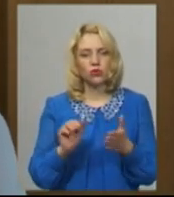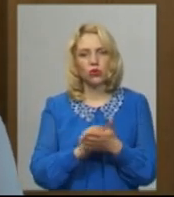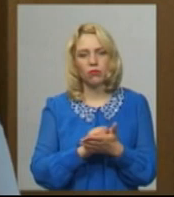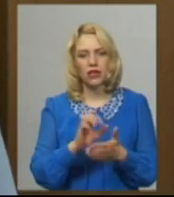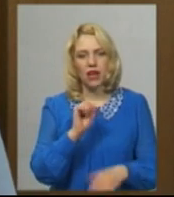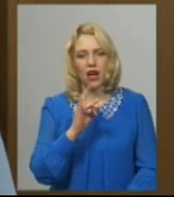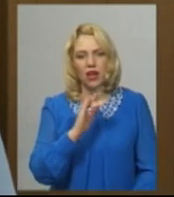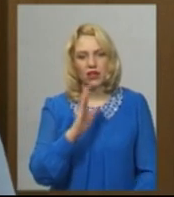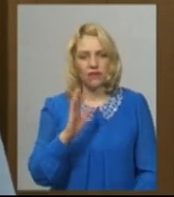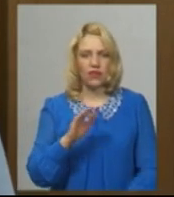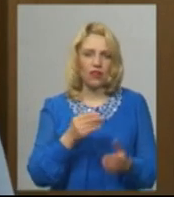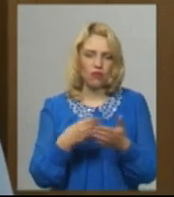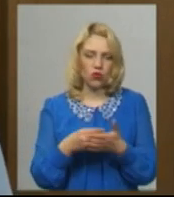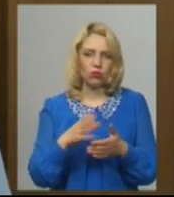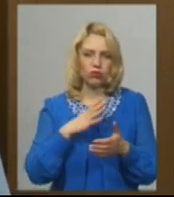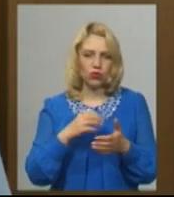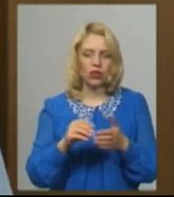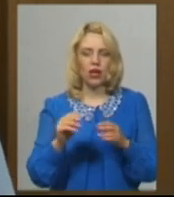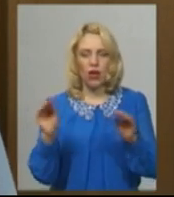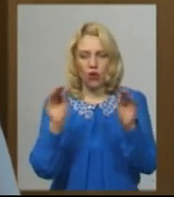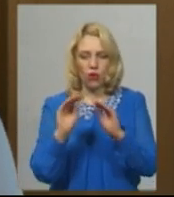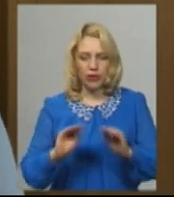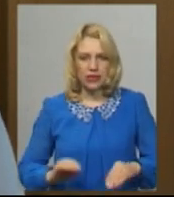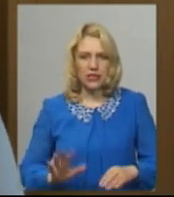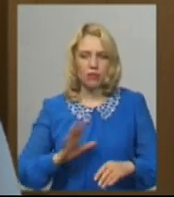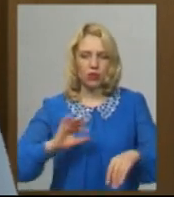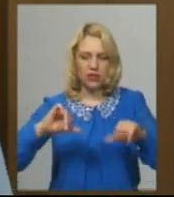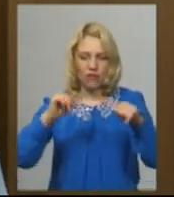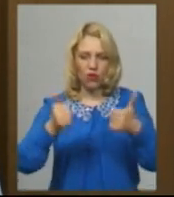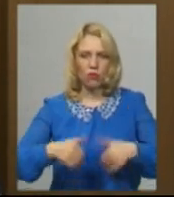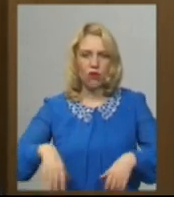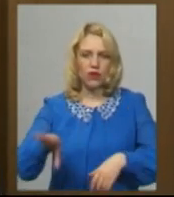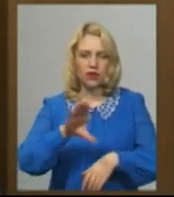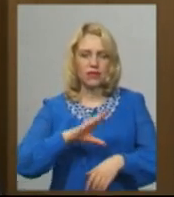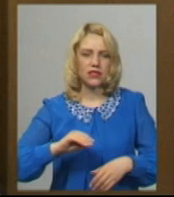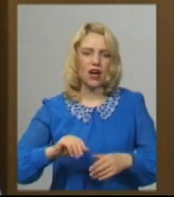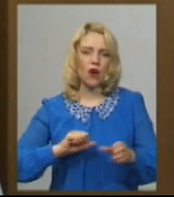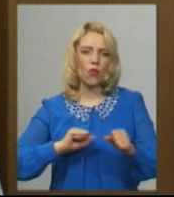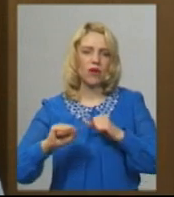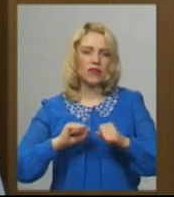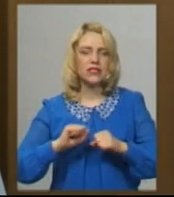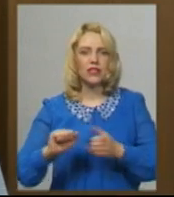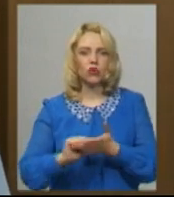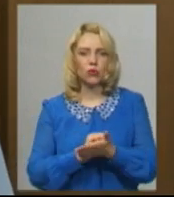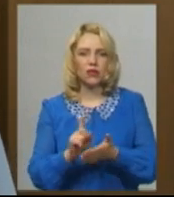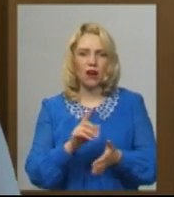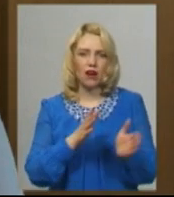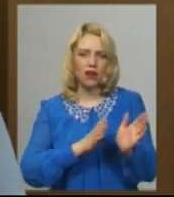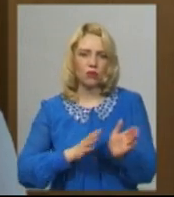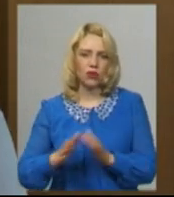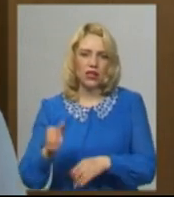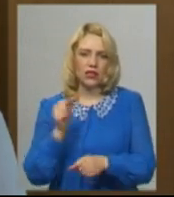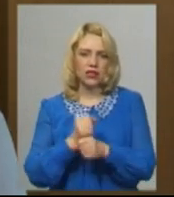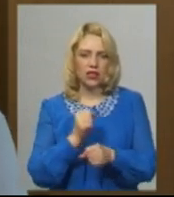архівного фонду були описані і була сформована повністю уся управлінська документація, яка регламентує діяльність